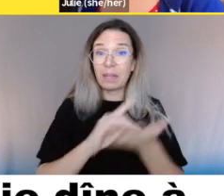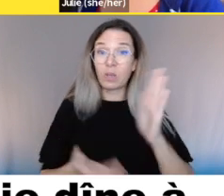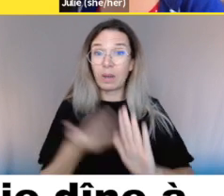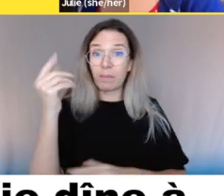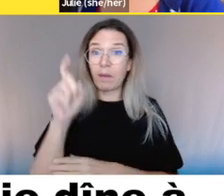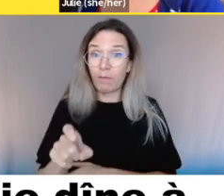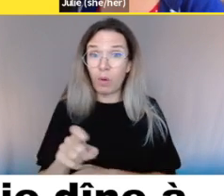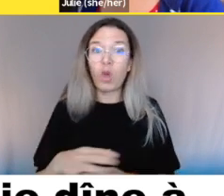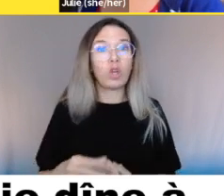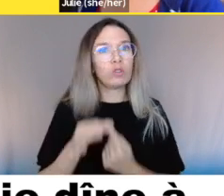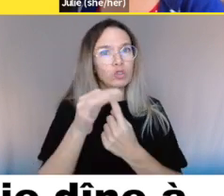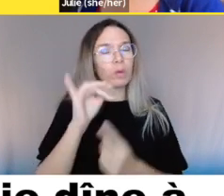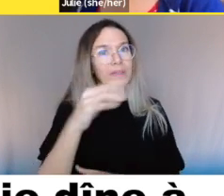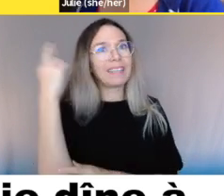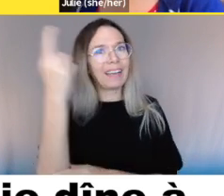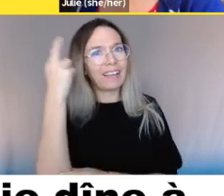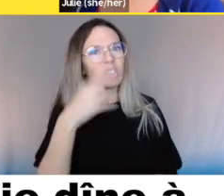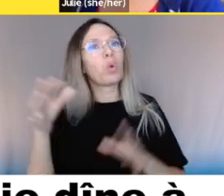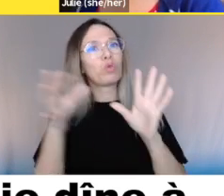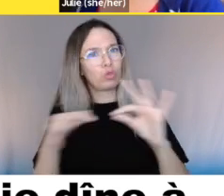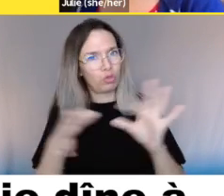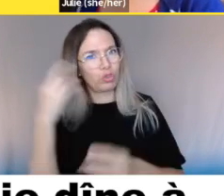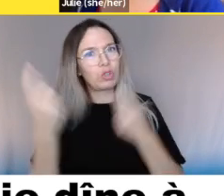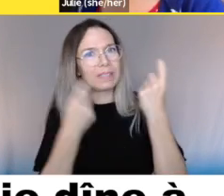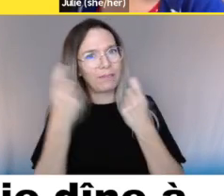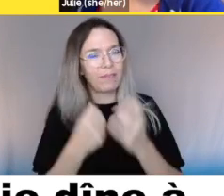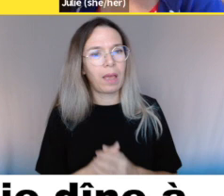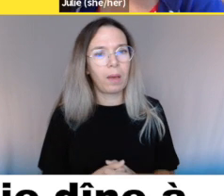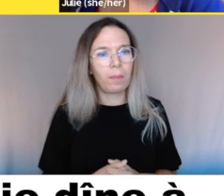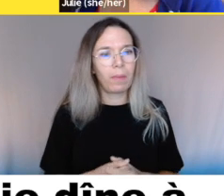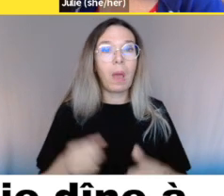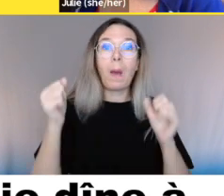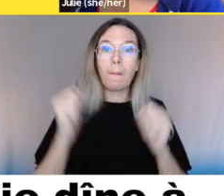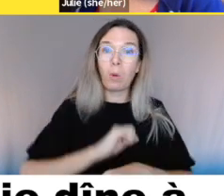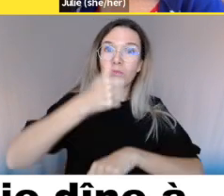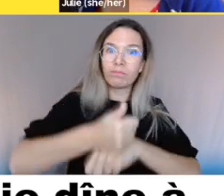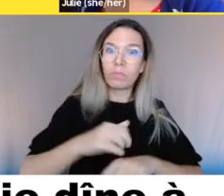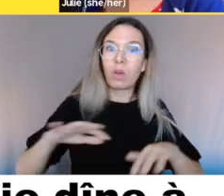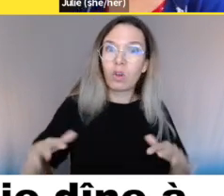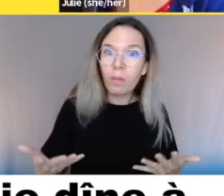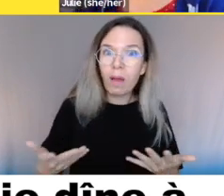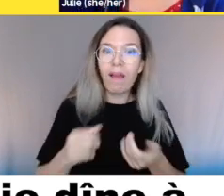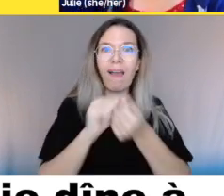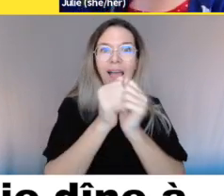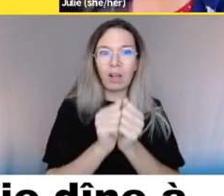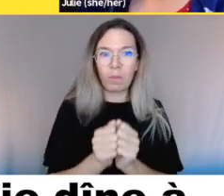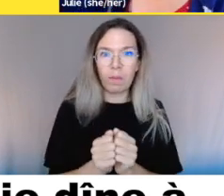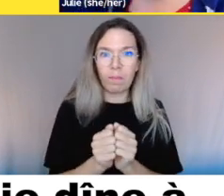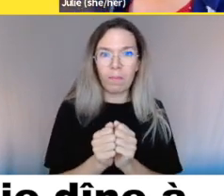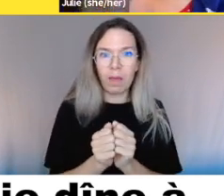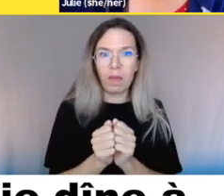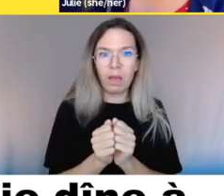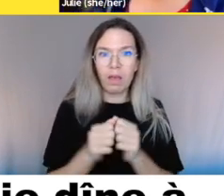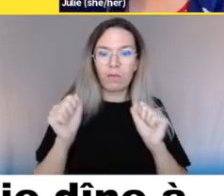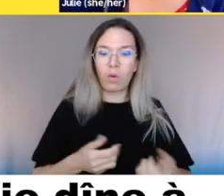un point de vente inaccessible. L'établissement a donc une obligation d'accommodement raisonnable et ça nous revient